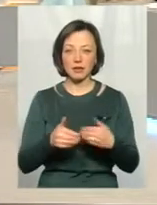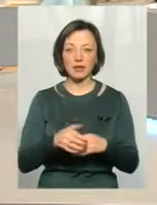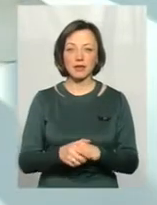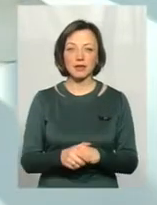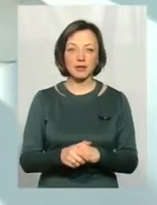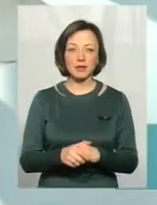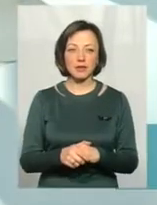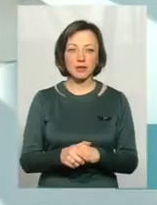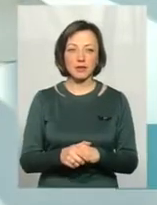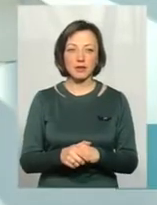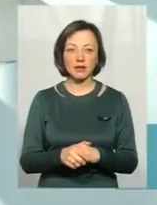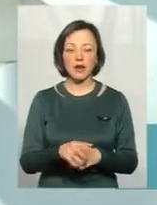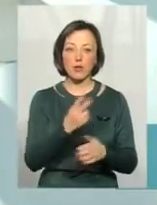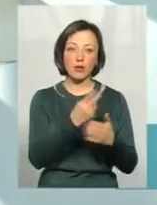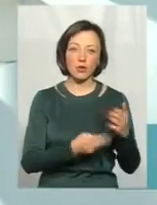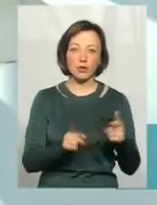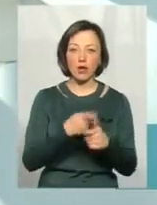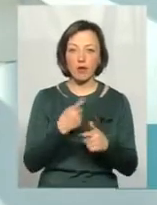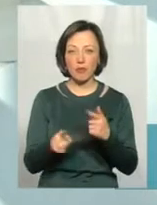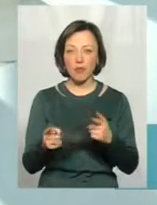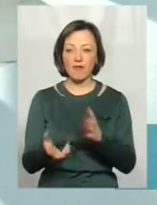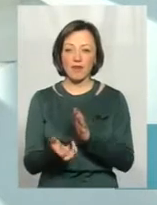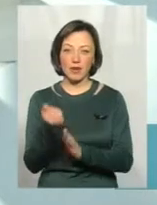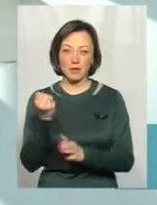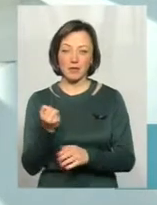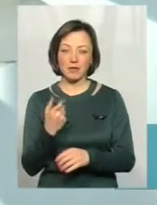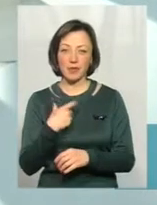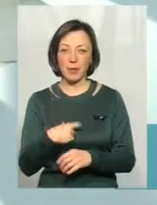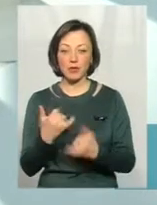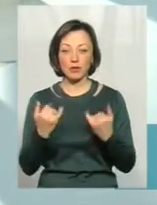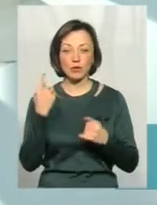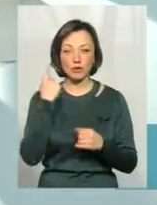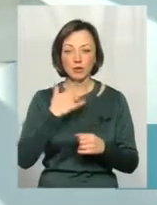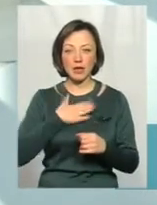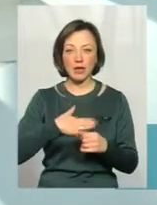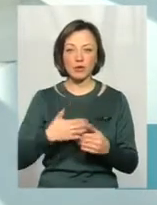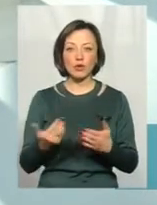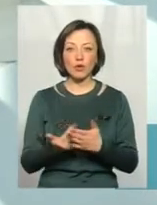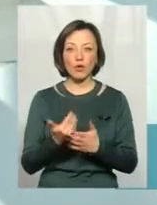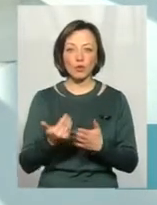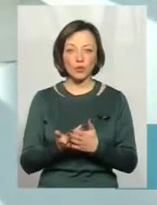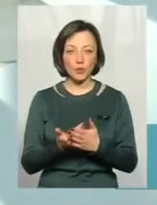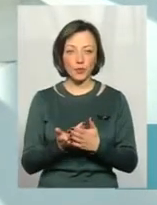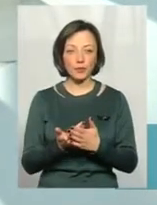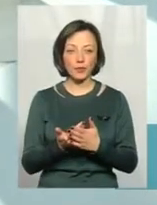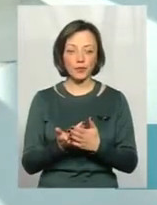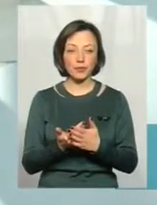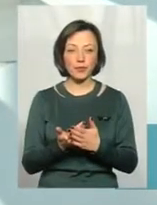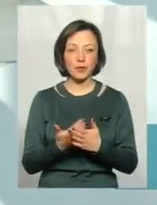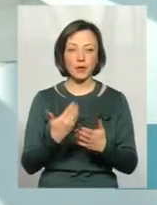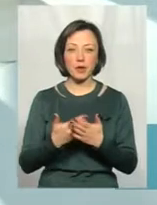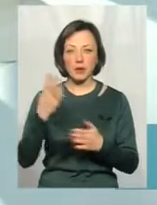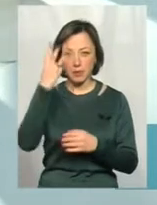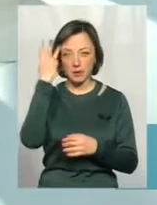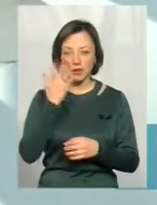вчися плавати, випливеш або потонеш. Тому що сьогодні почула таку приємну новину з точки зору енергозбереження, що, наприклад, в